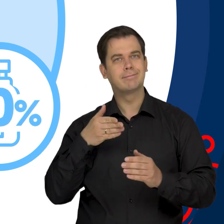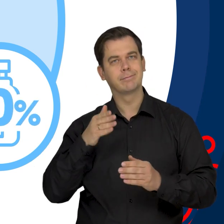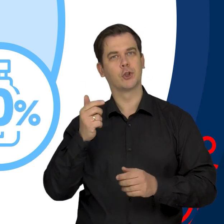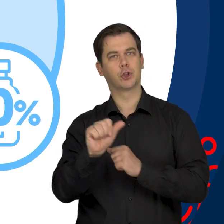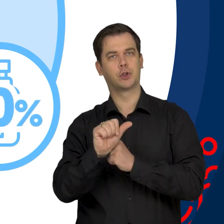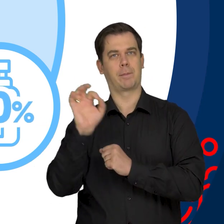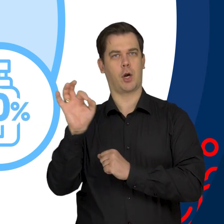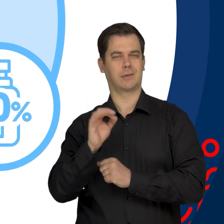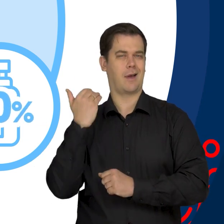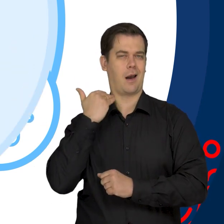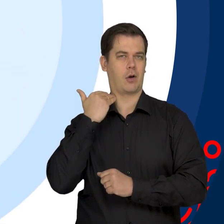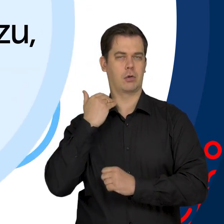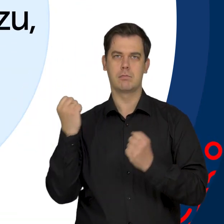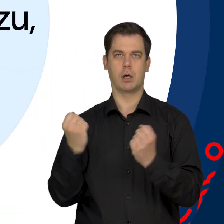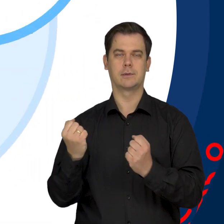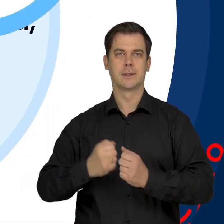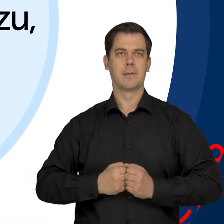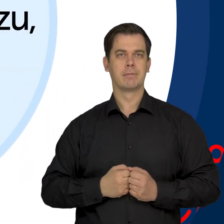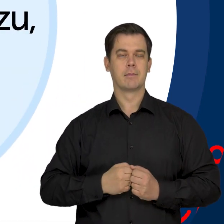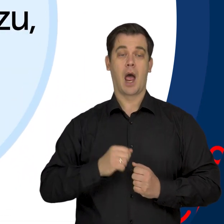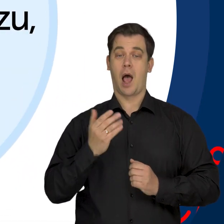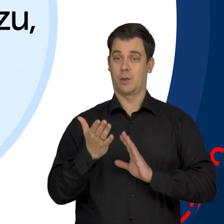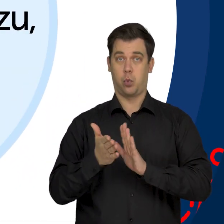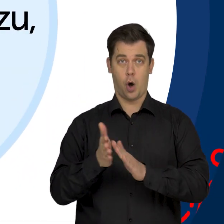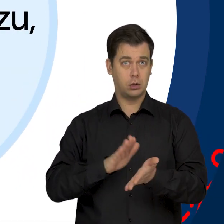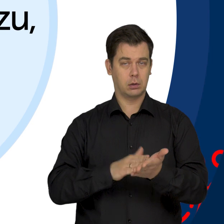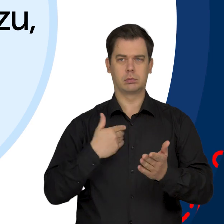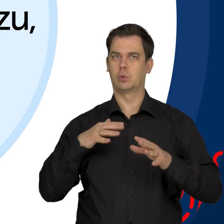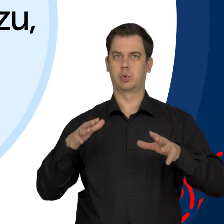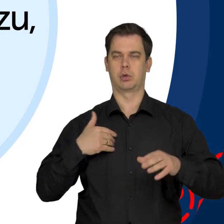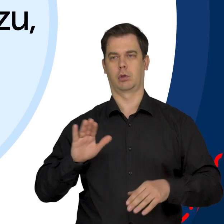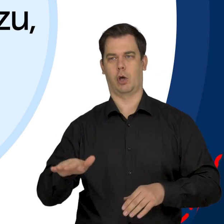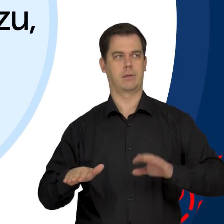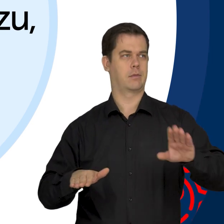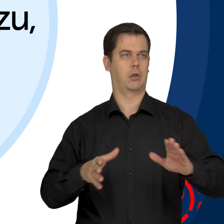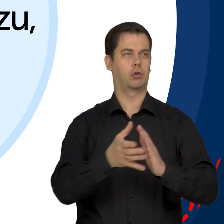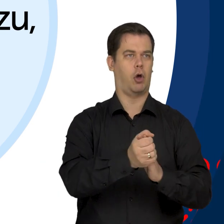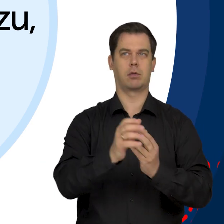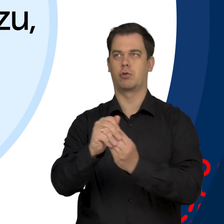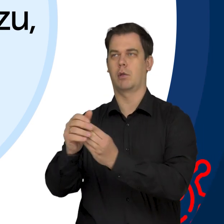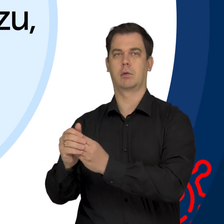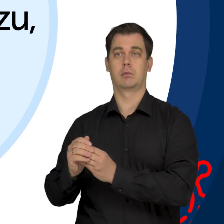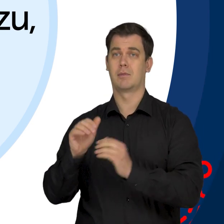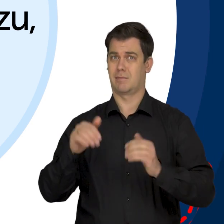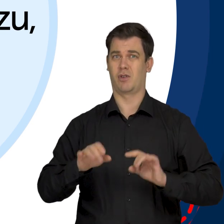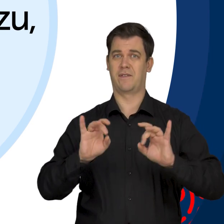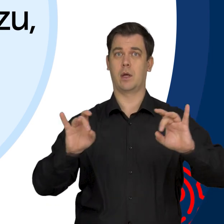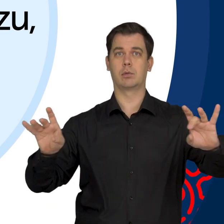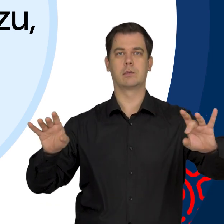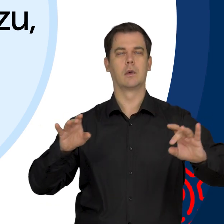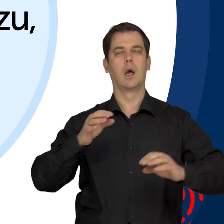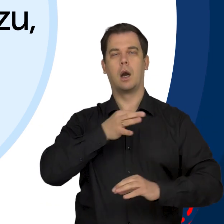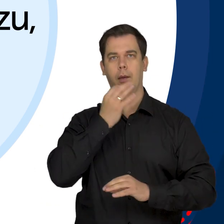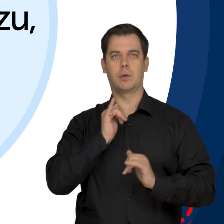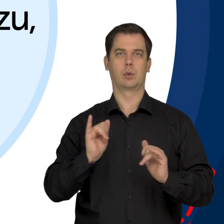60%. Nasze dłonie dotykają wielu powierzchni, które mogą być zanieczyszczone wirusami. Dlatego